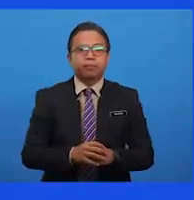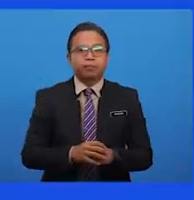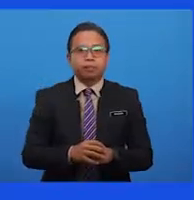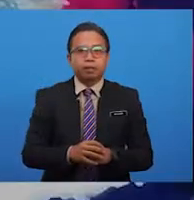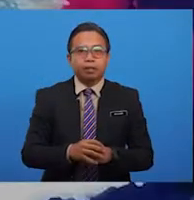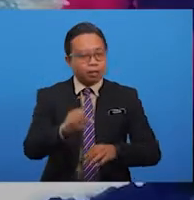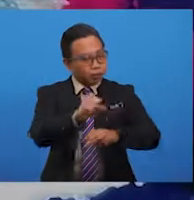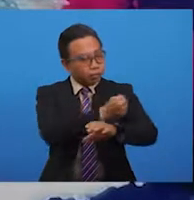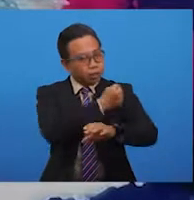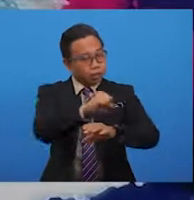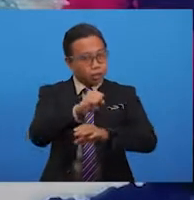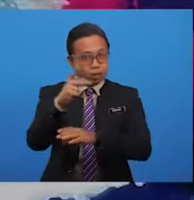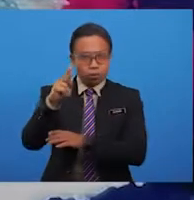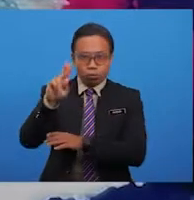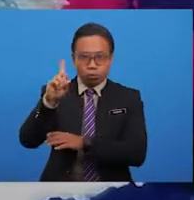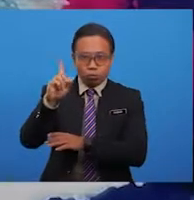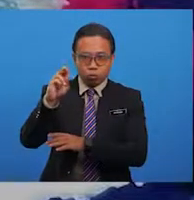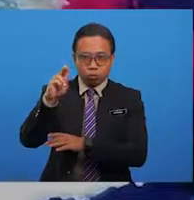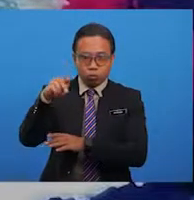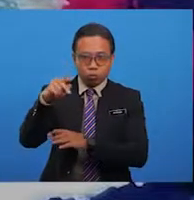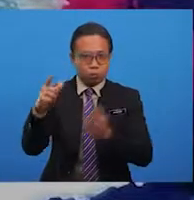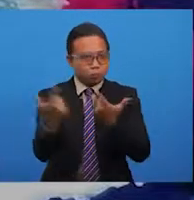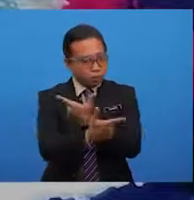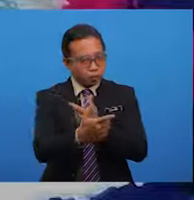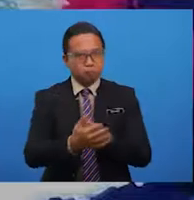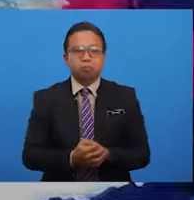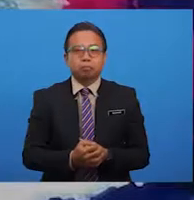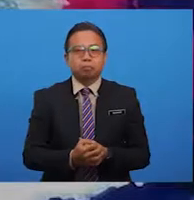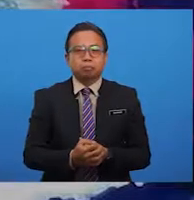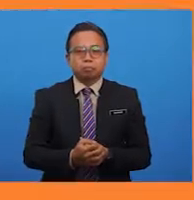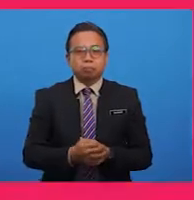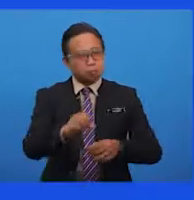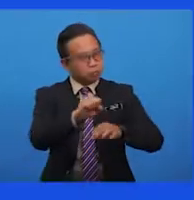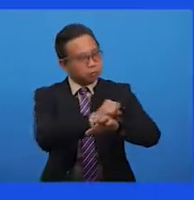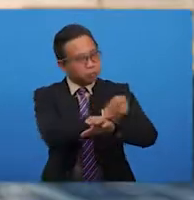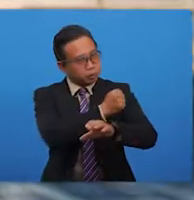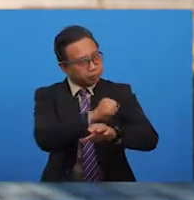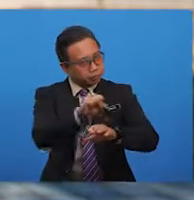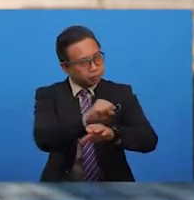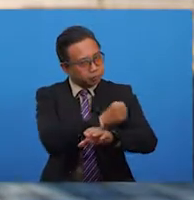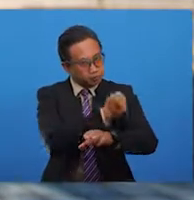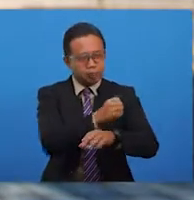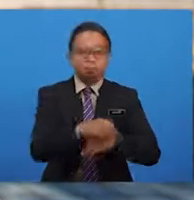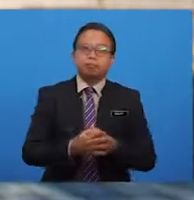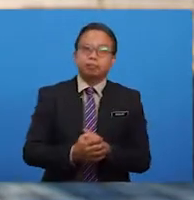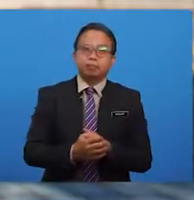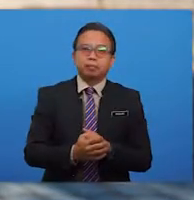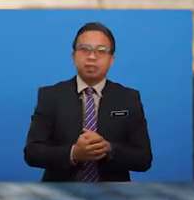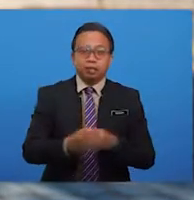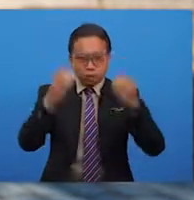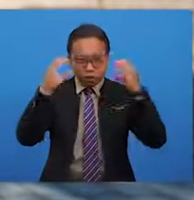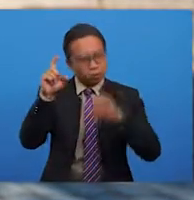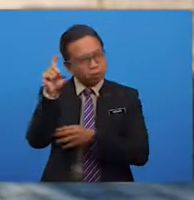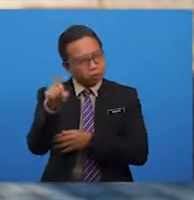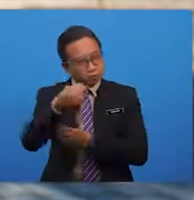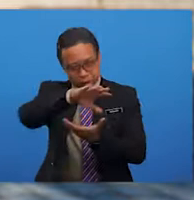Sajak Kuduk Perang. Tak tumbuh, tak melata, tak sungguh, orang tak kata. Cikgu